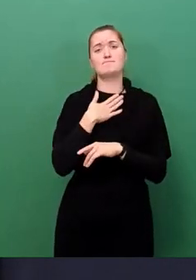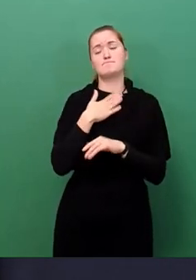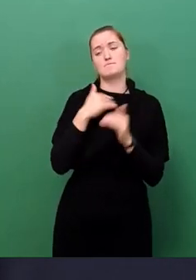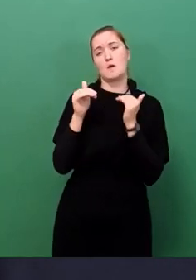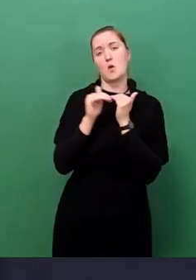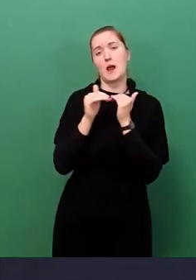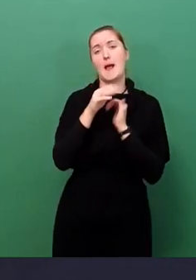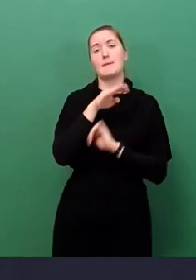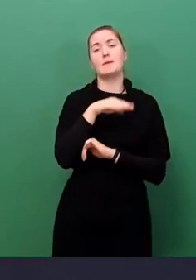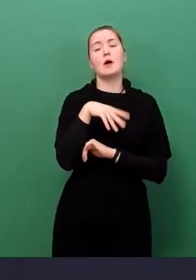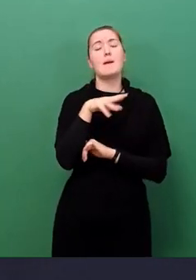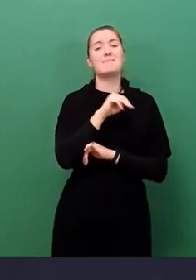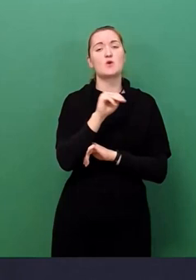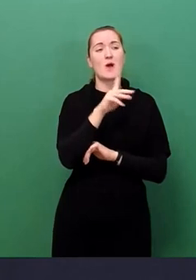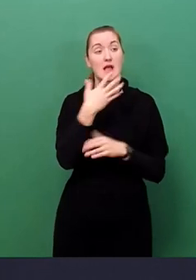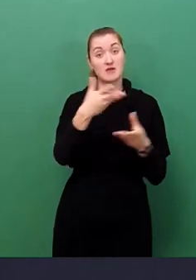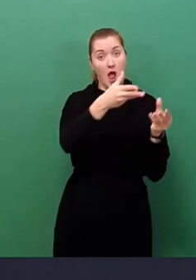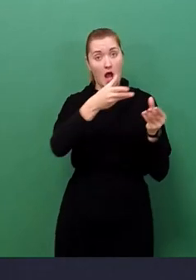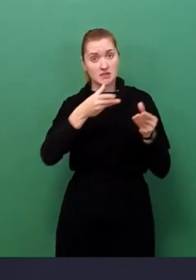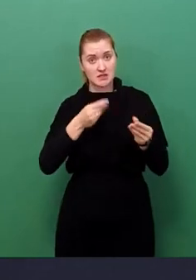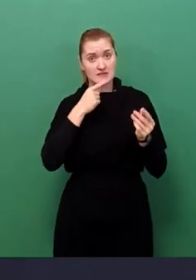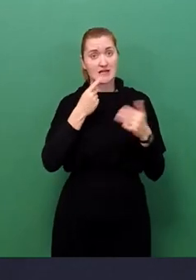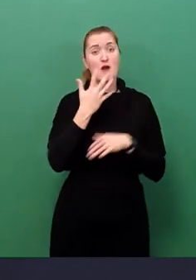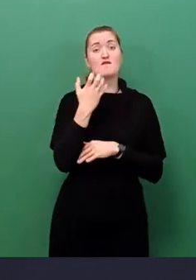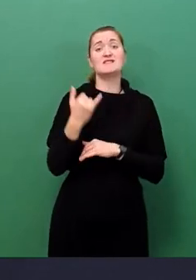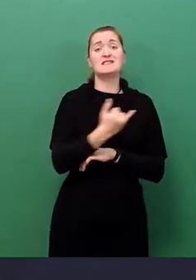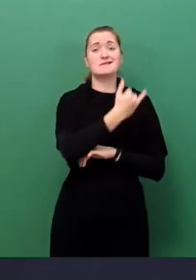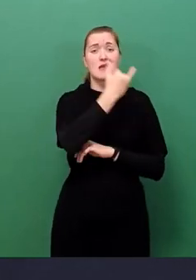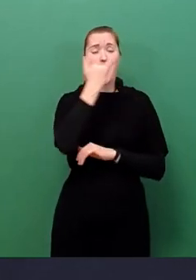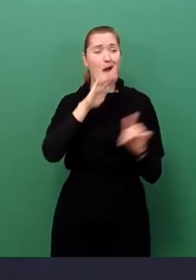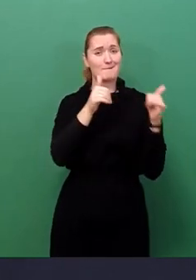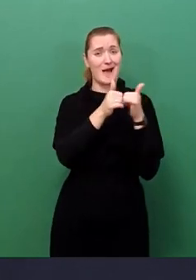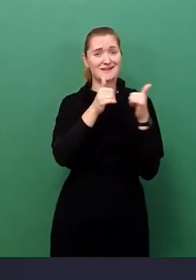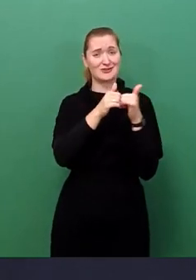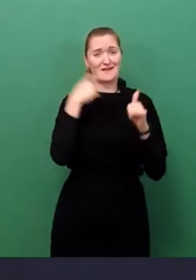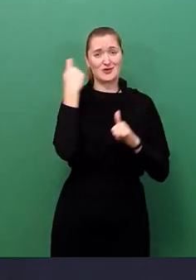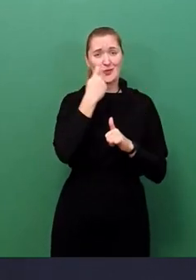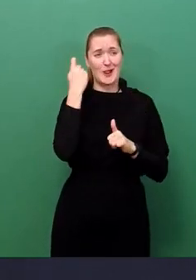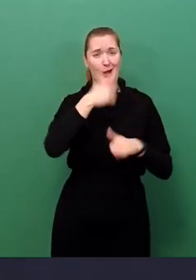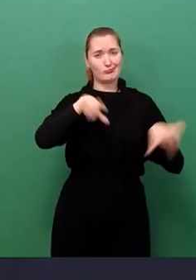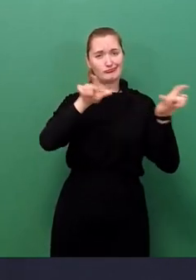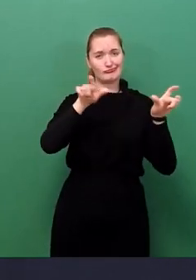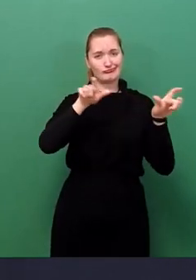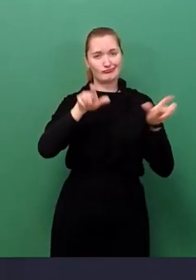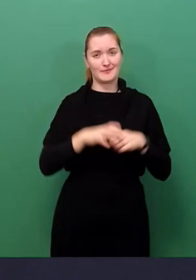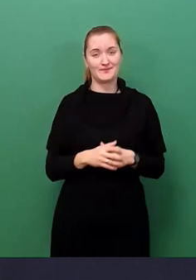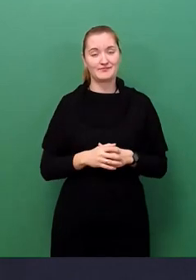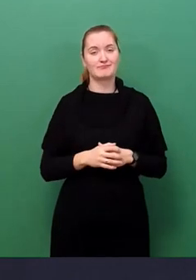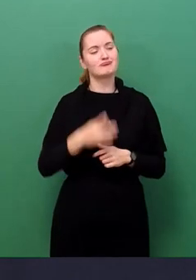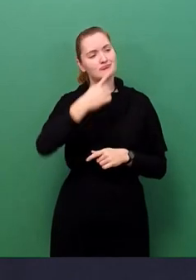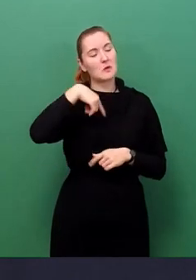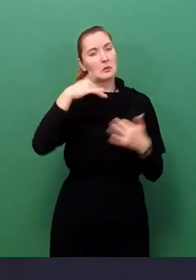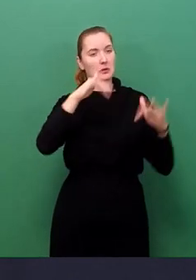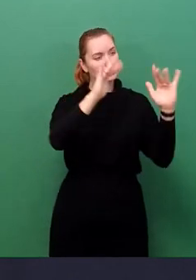hat uns eingeladen, gemeinsam das 50-jährige Städtepartnerschaftsjubiläum zu begehen. Ich denke, wir waren alle beeindruckt,